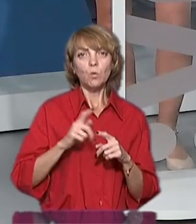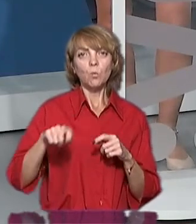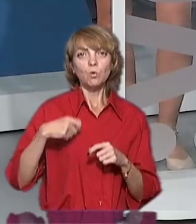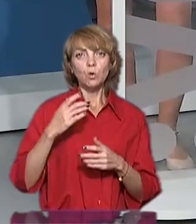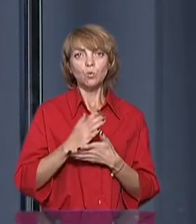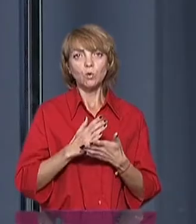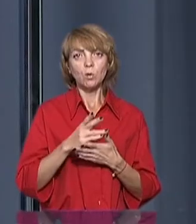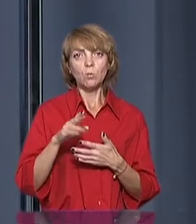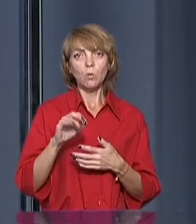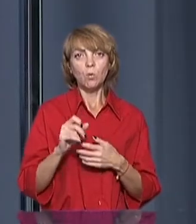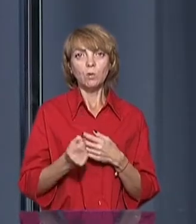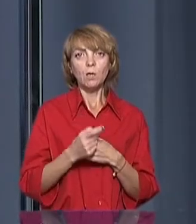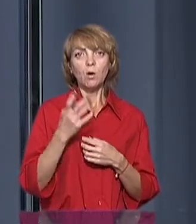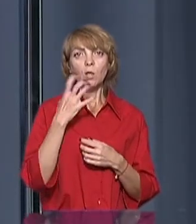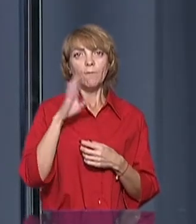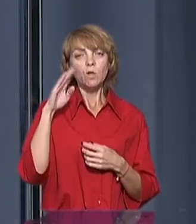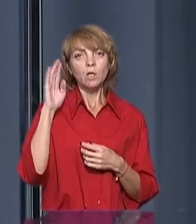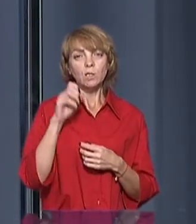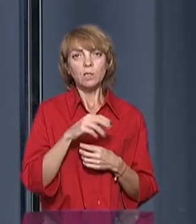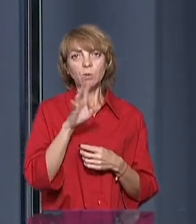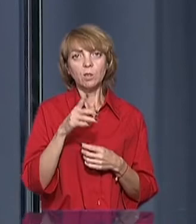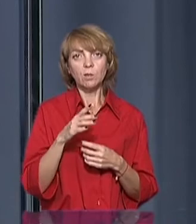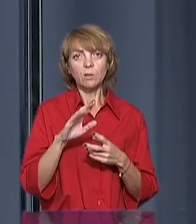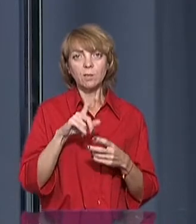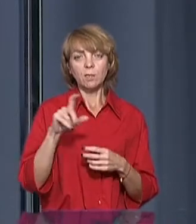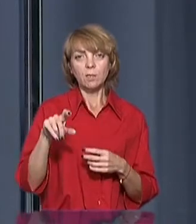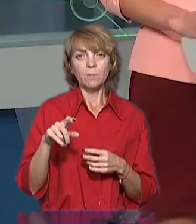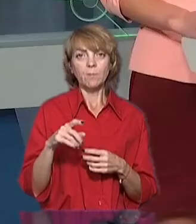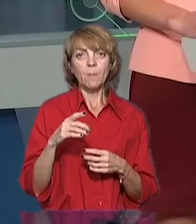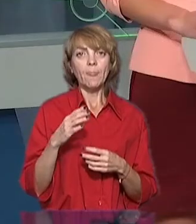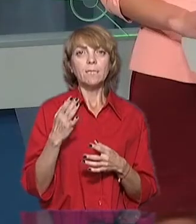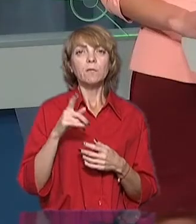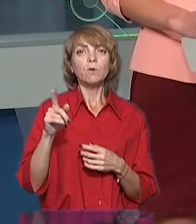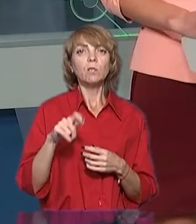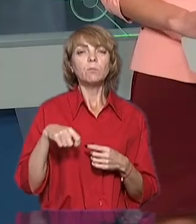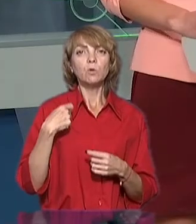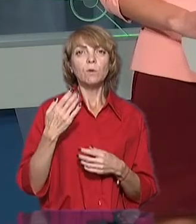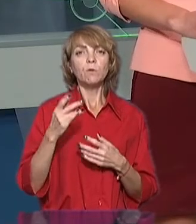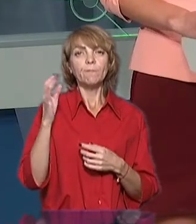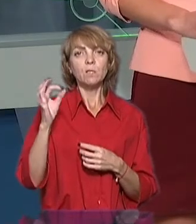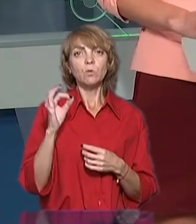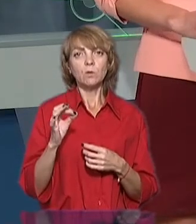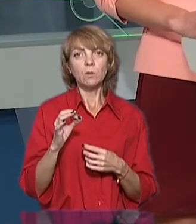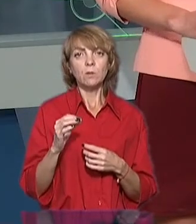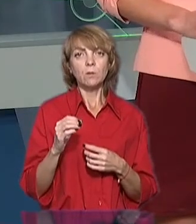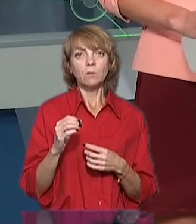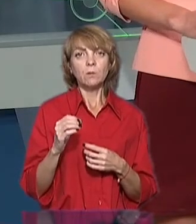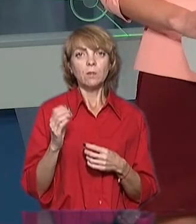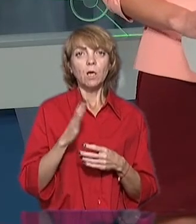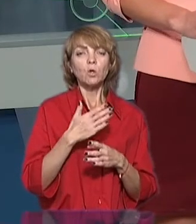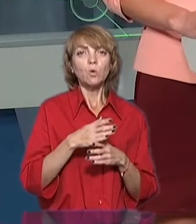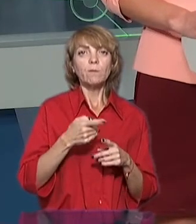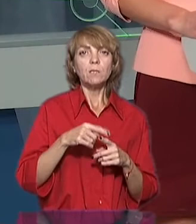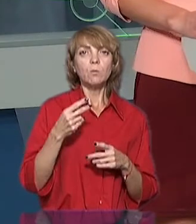услуга по показанню гарячого водоснабження населення. Наскільки вона збиткова, якщо у відсотках? Яка доля у цих